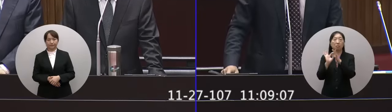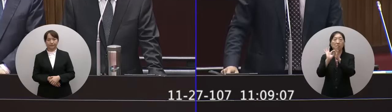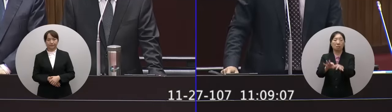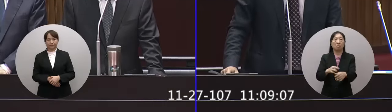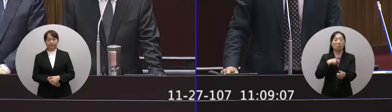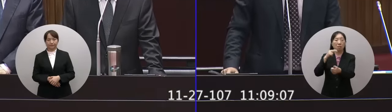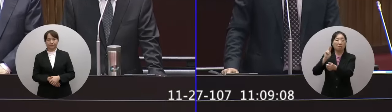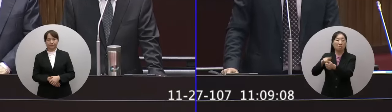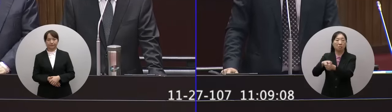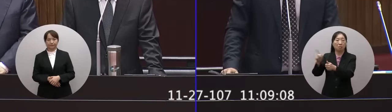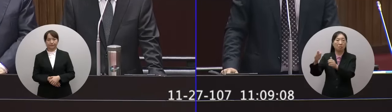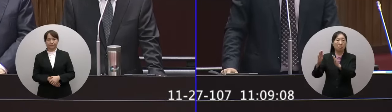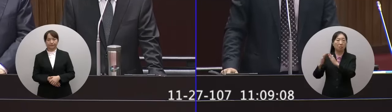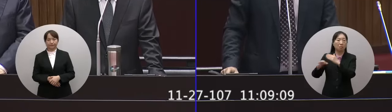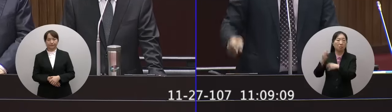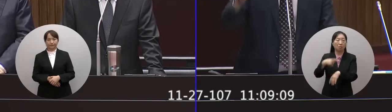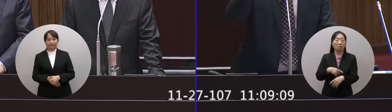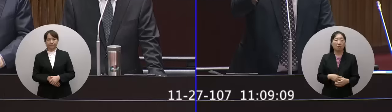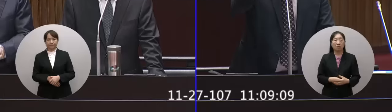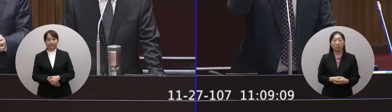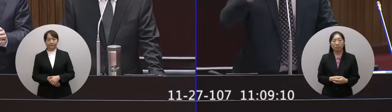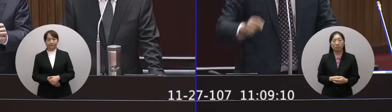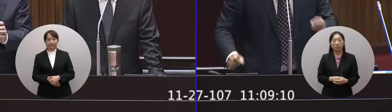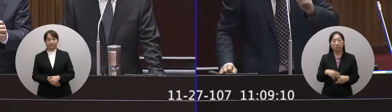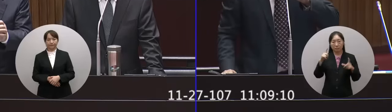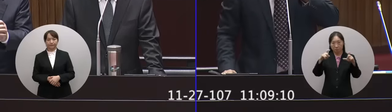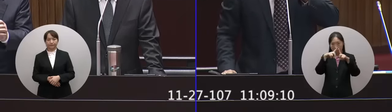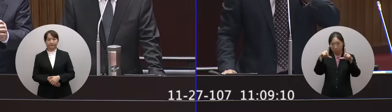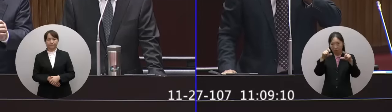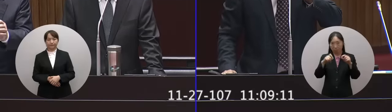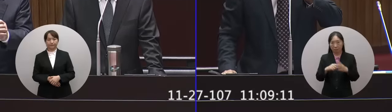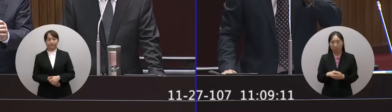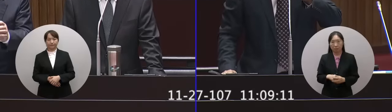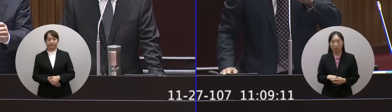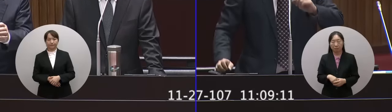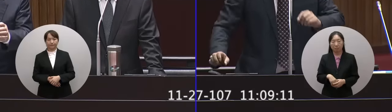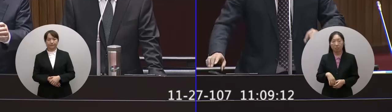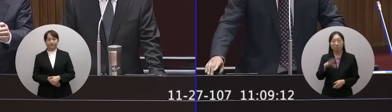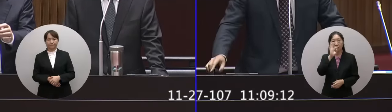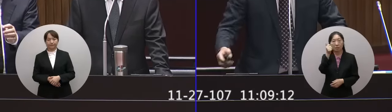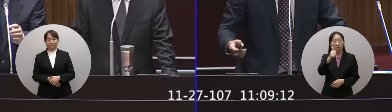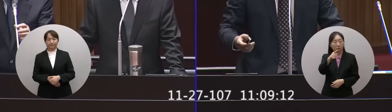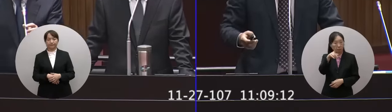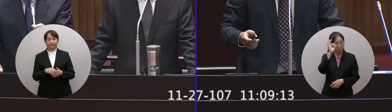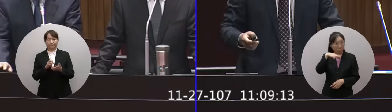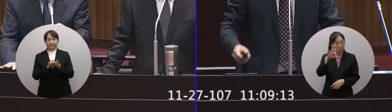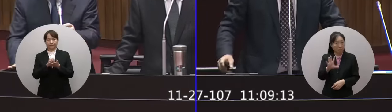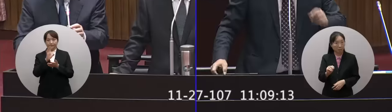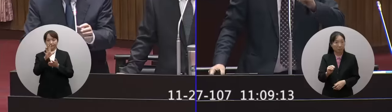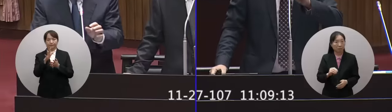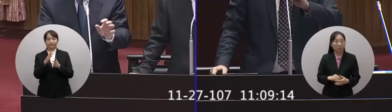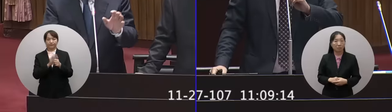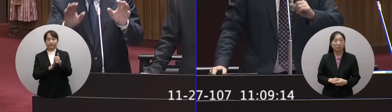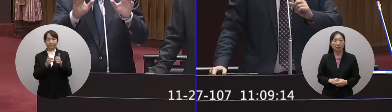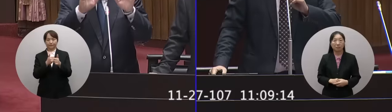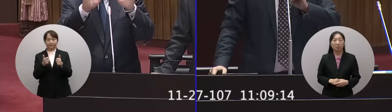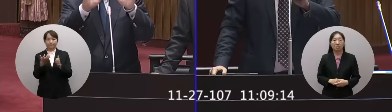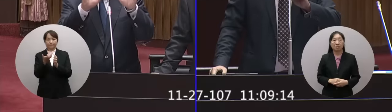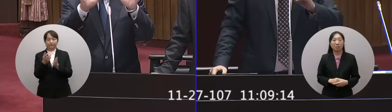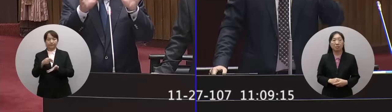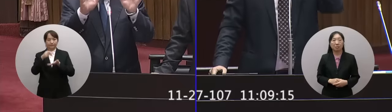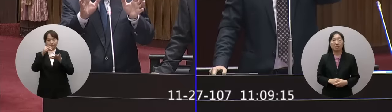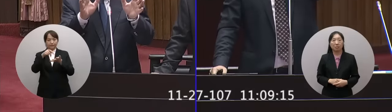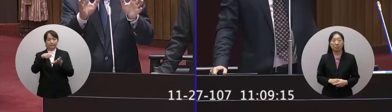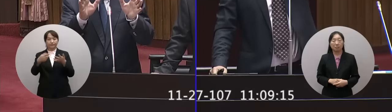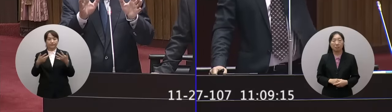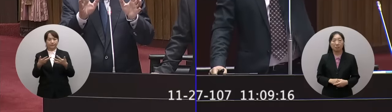這些罹難者家屬照片吳政偉看過沒有跟黃委員報告你剛剛所